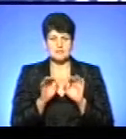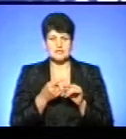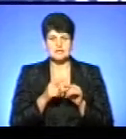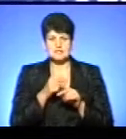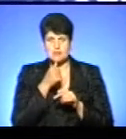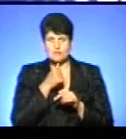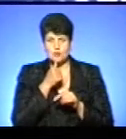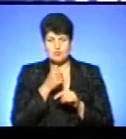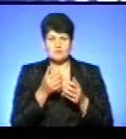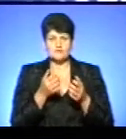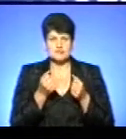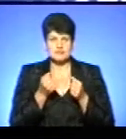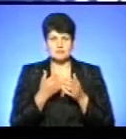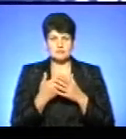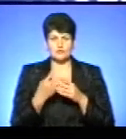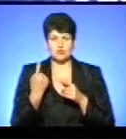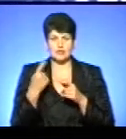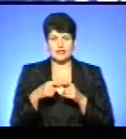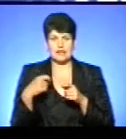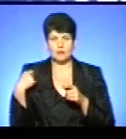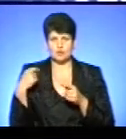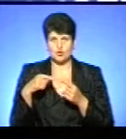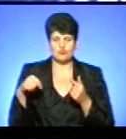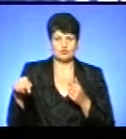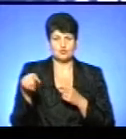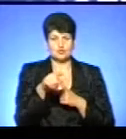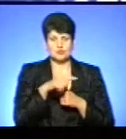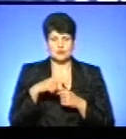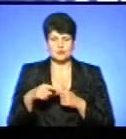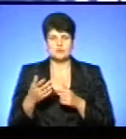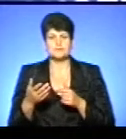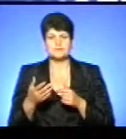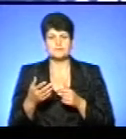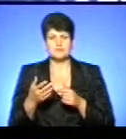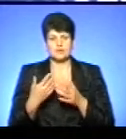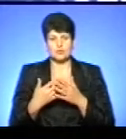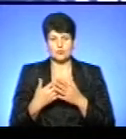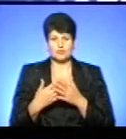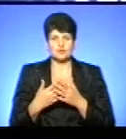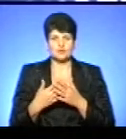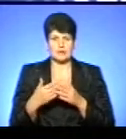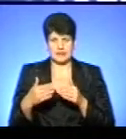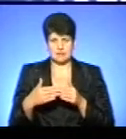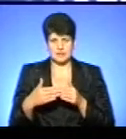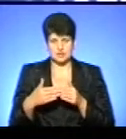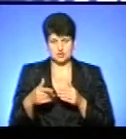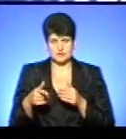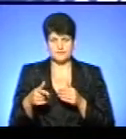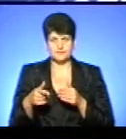відібернув в межах кілометрової зони навколо крайнього населеного пункту, які найближчі до